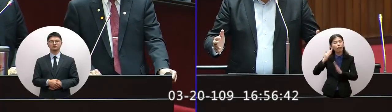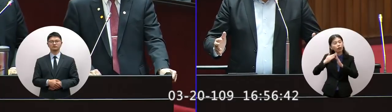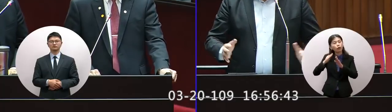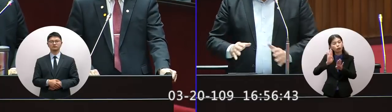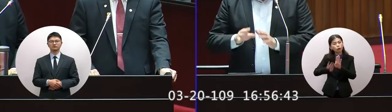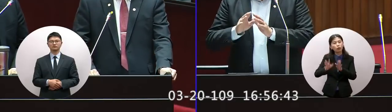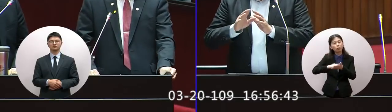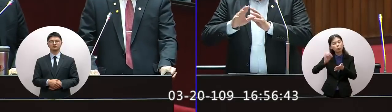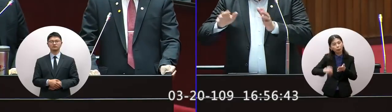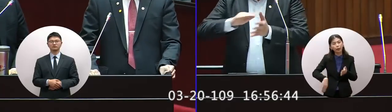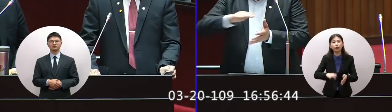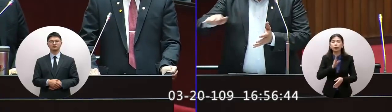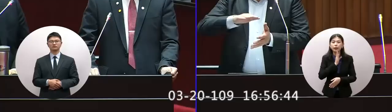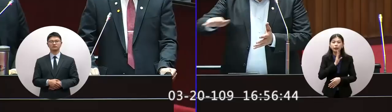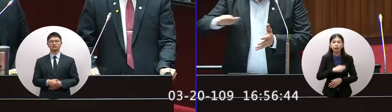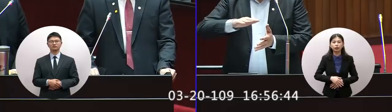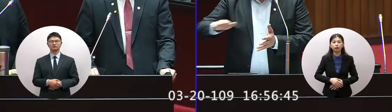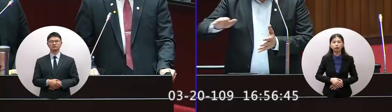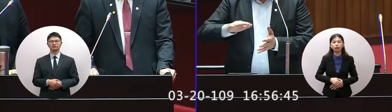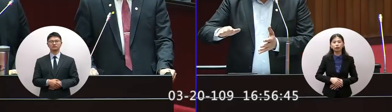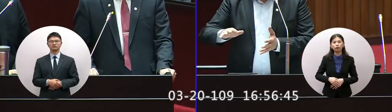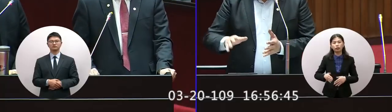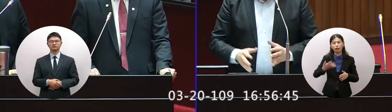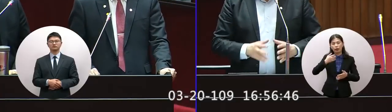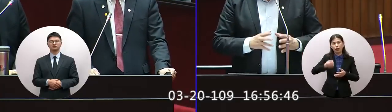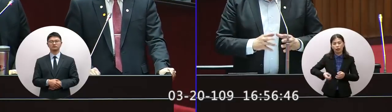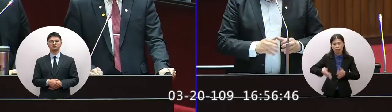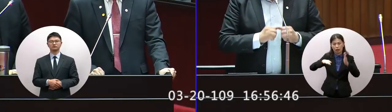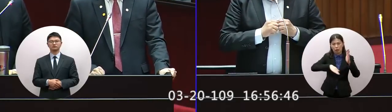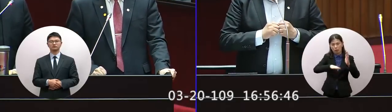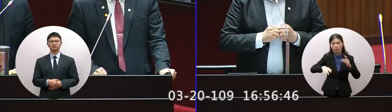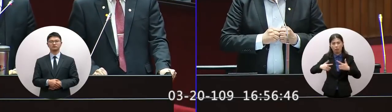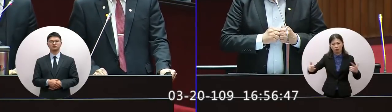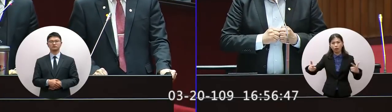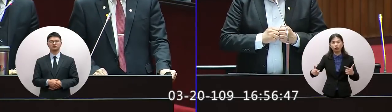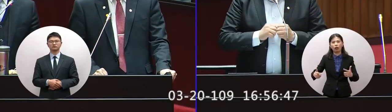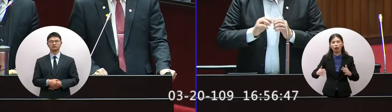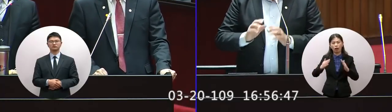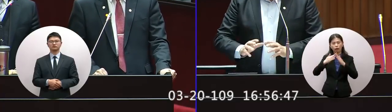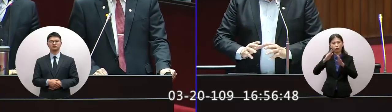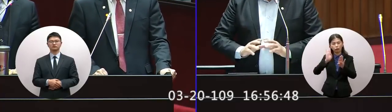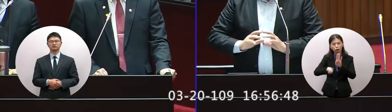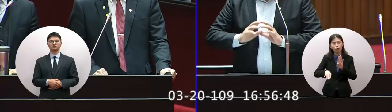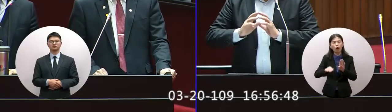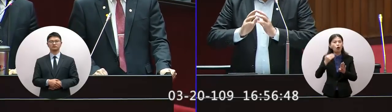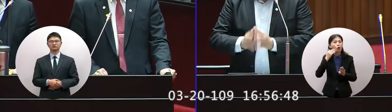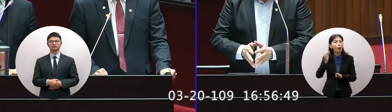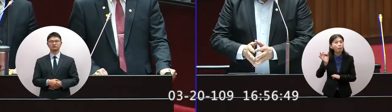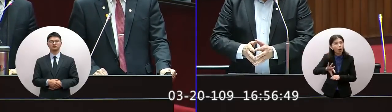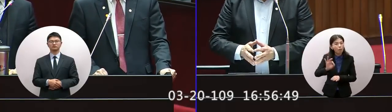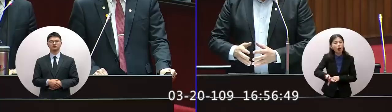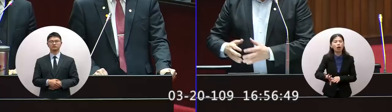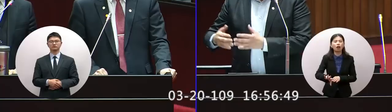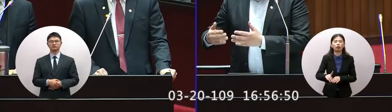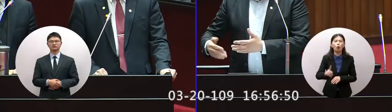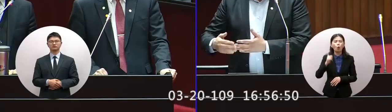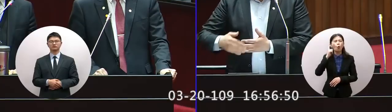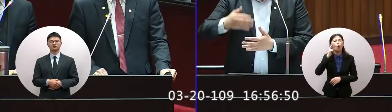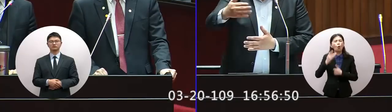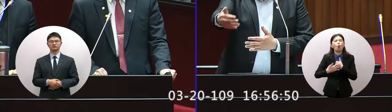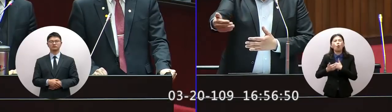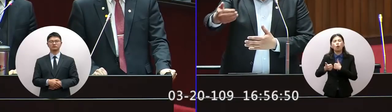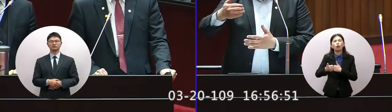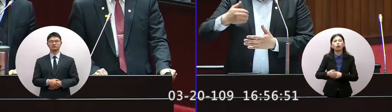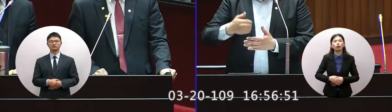地方稅因為飯店的樓地板面積比較大所以房屋稅它比較有感幫助它撐過甚至於